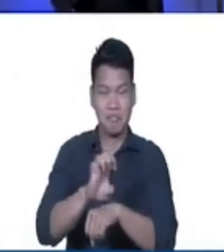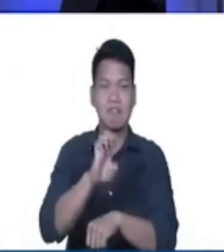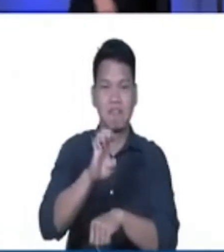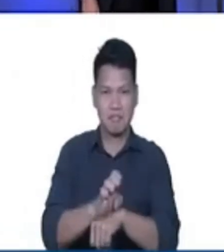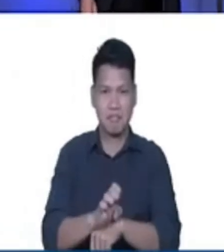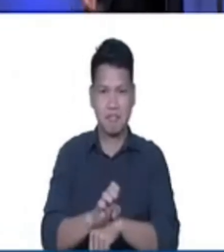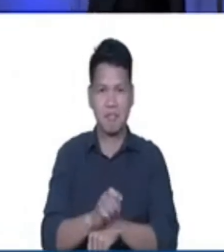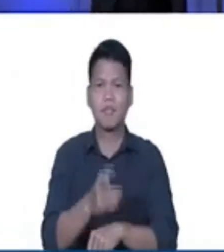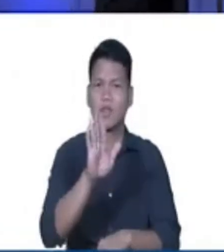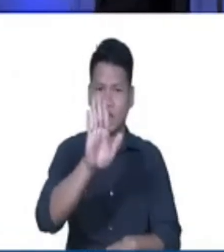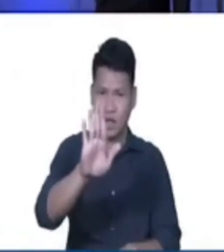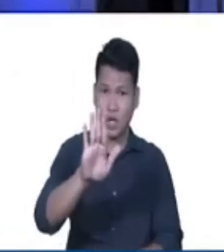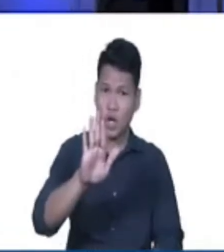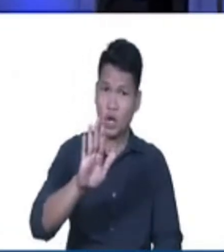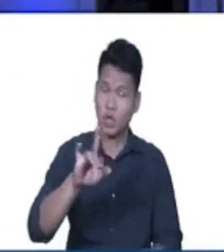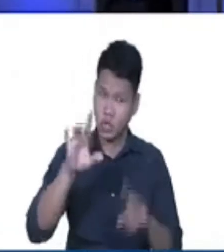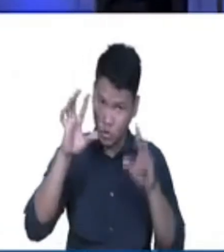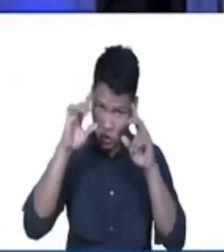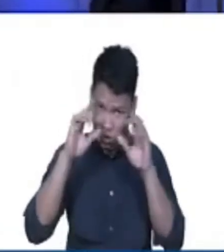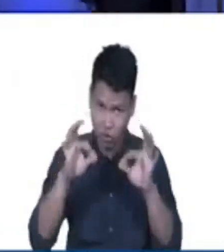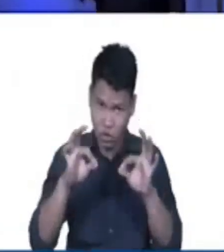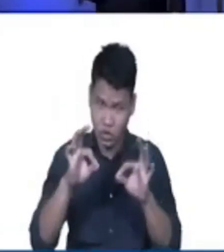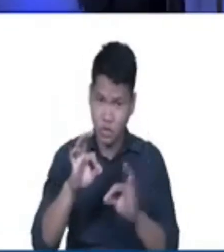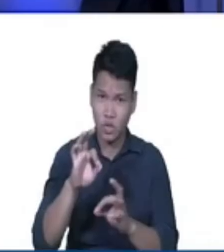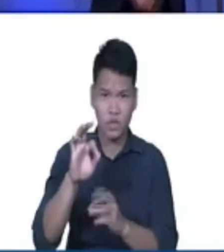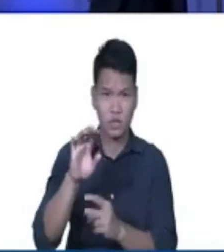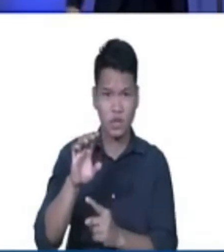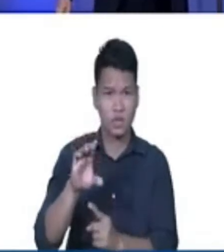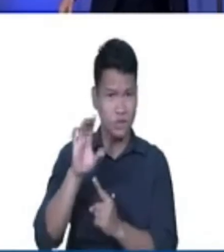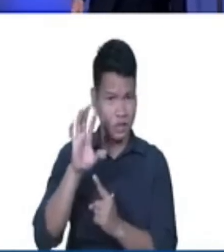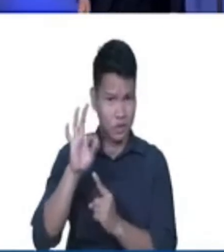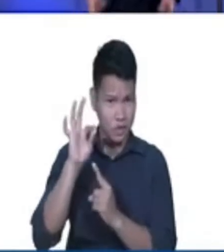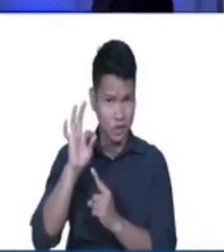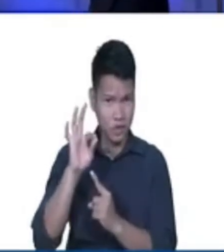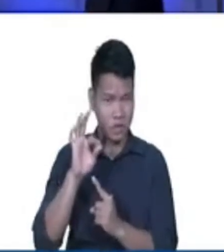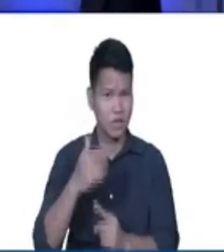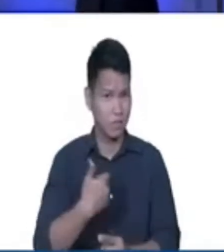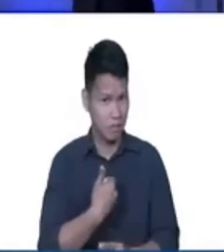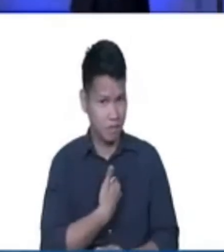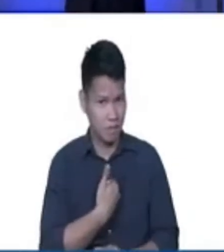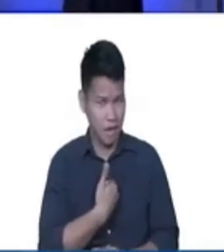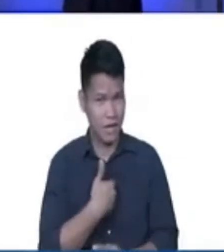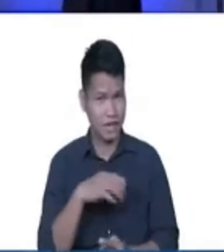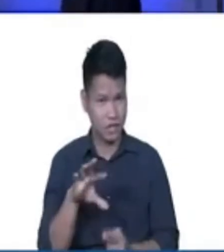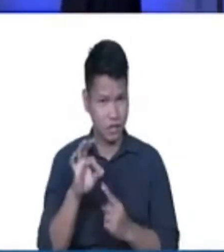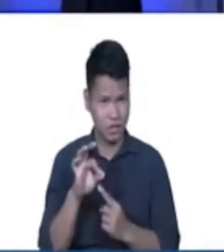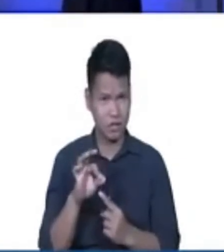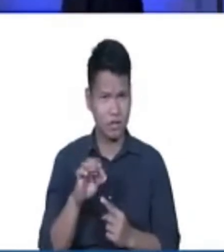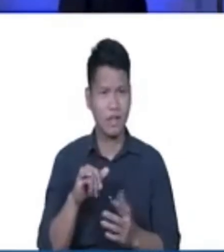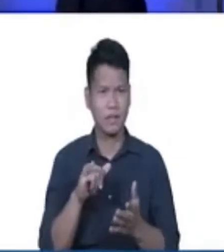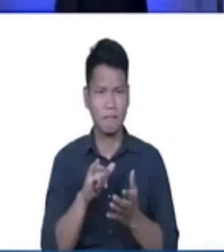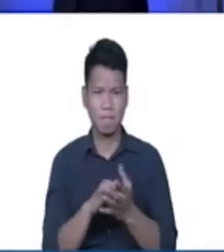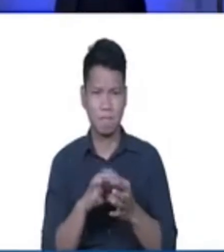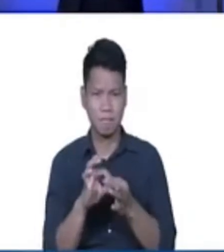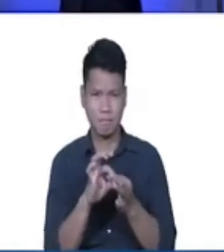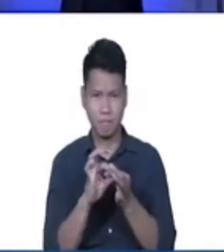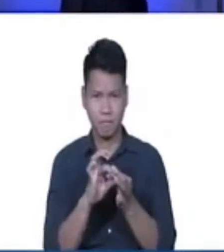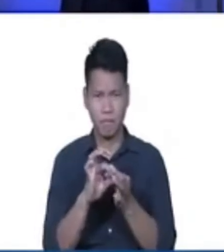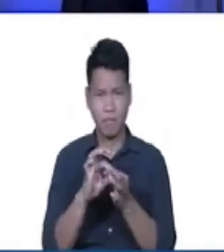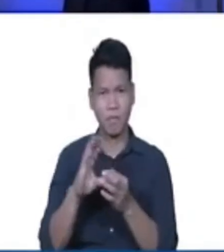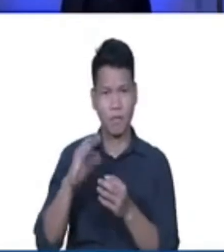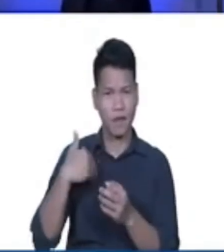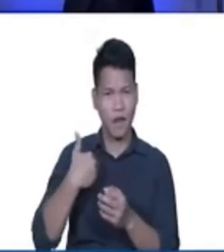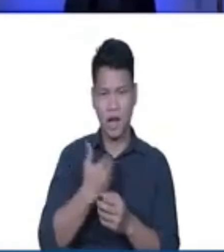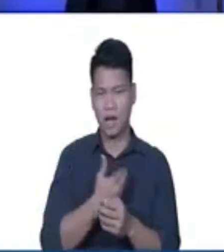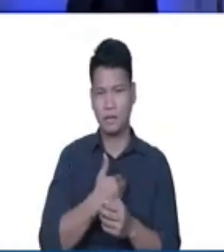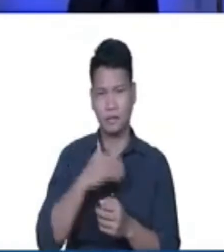your choice, my choice, is the hinges of our destiny. Ang ating pong pagpili,